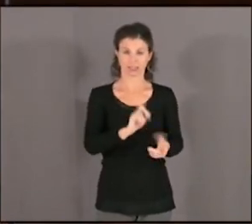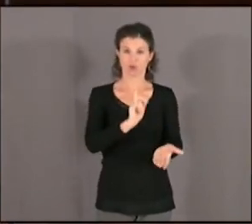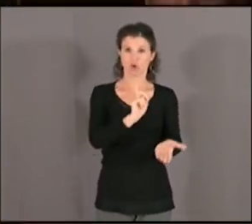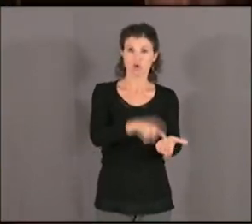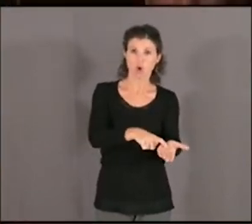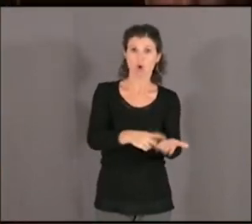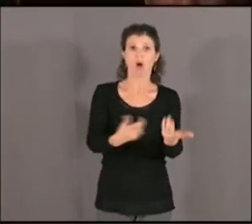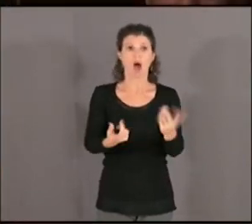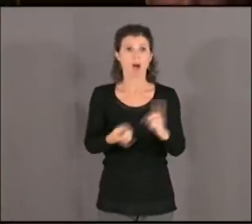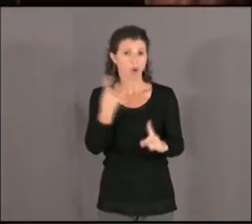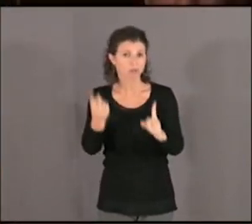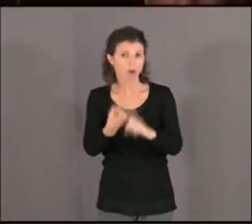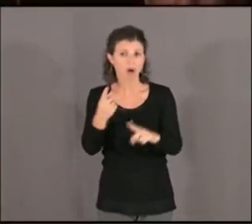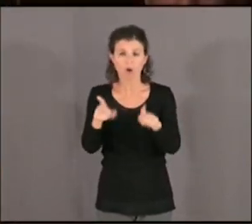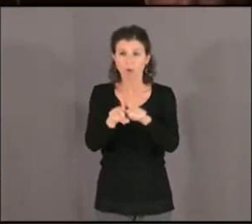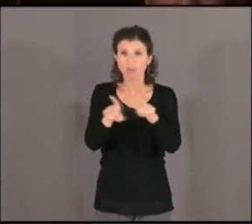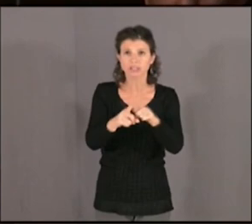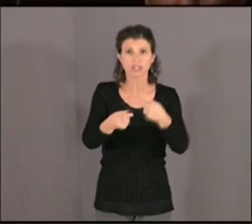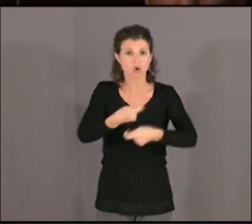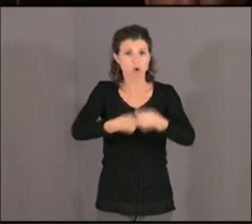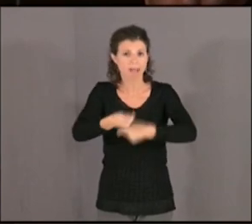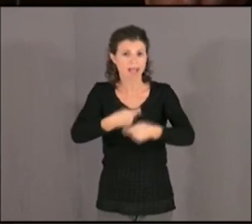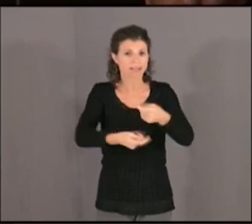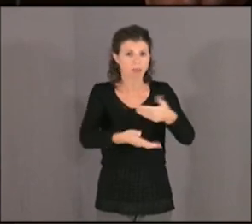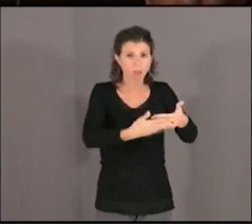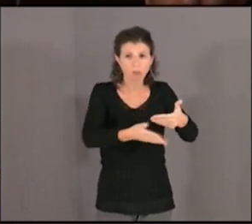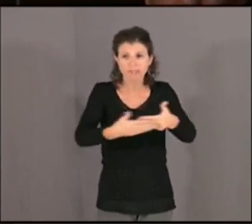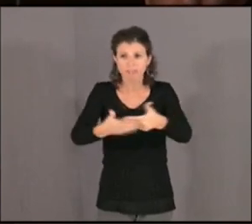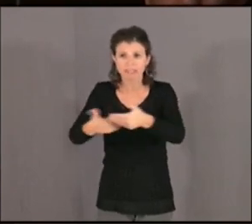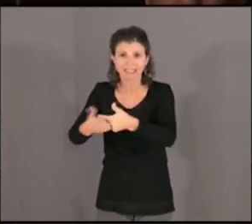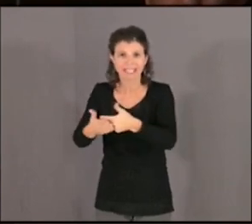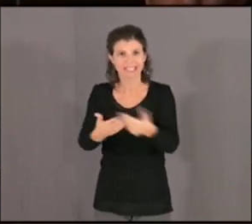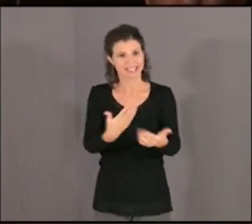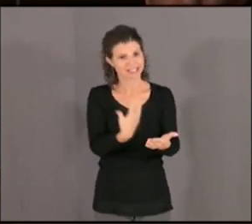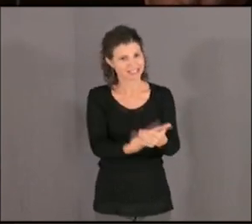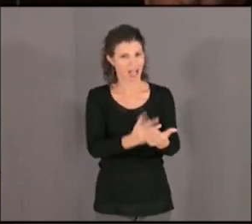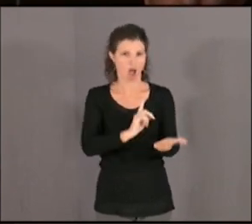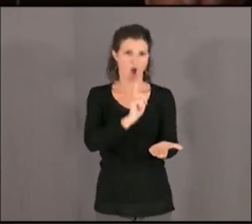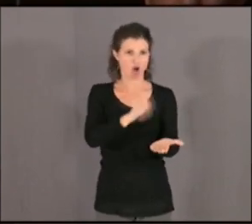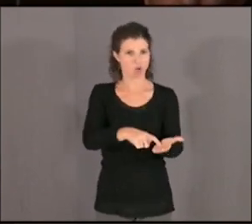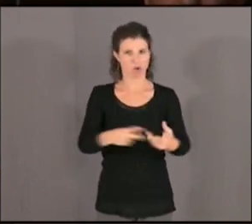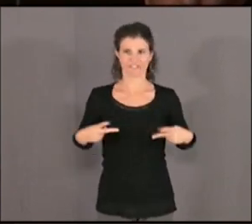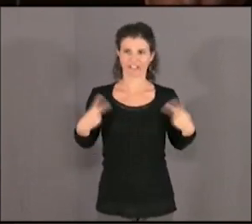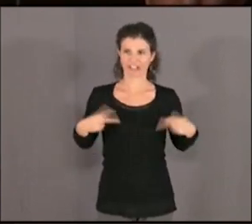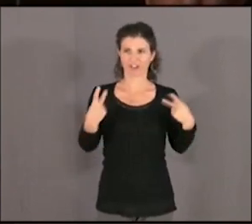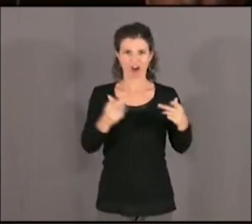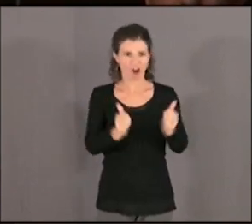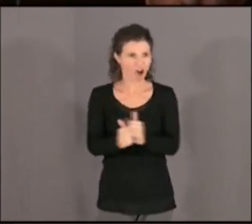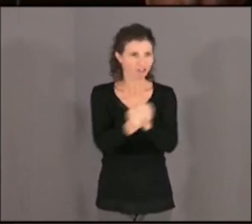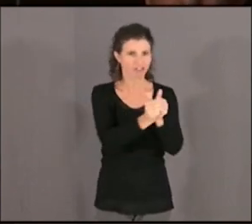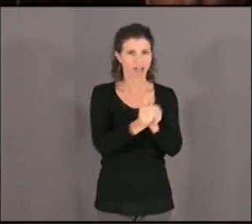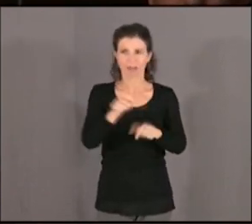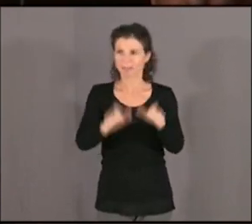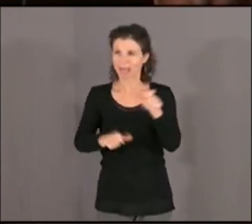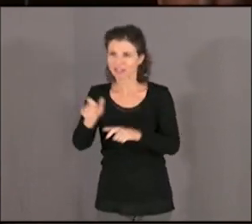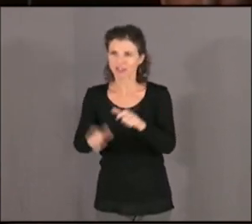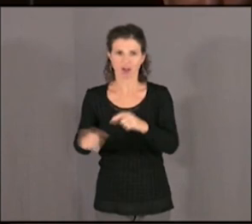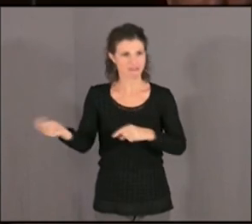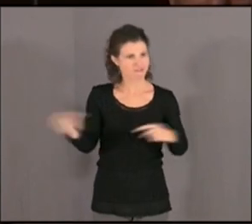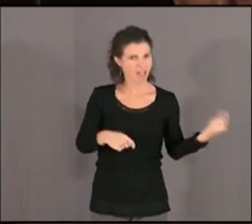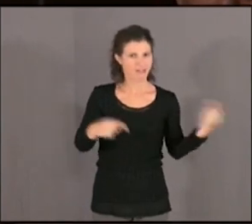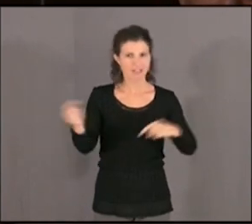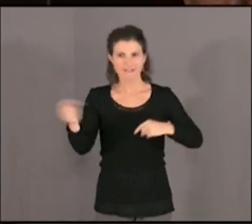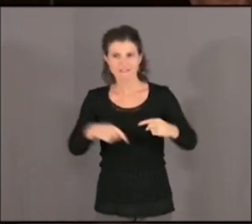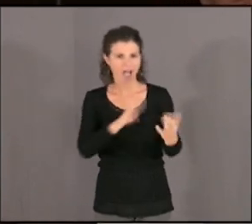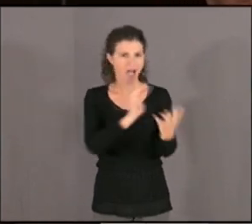les commerces de proximité, sont les lieux où il y a un véritable vivre-ensemble, où les gens se côtoient, se parlent, demandent des nouvelles